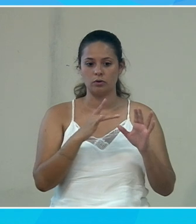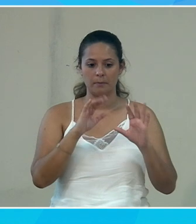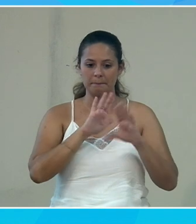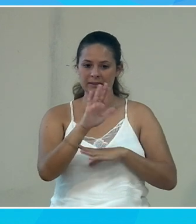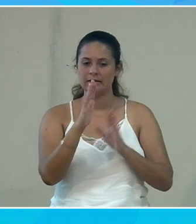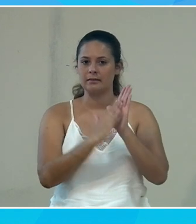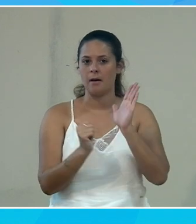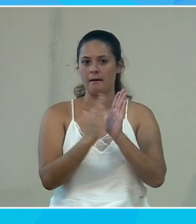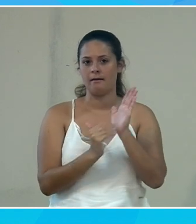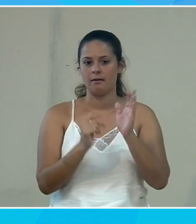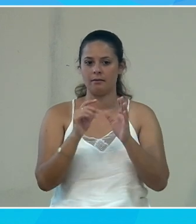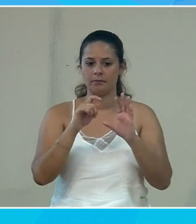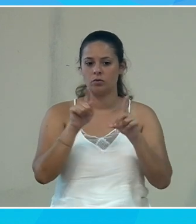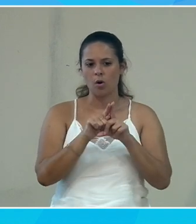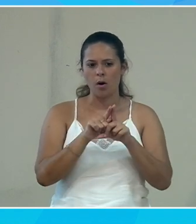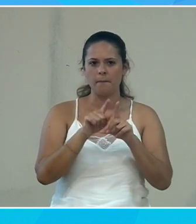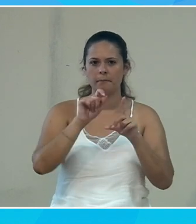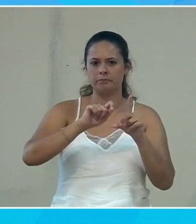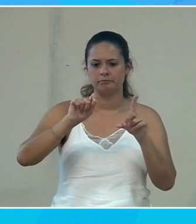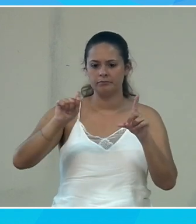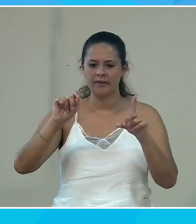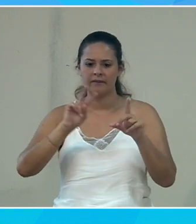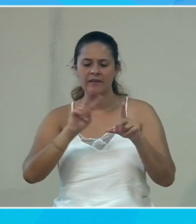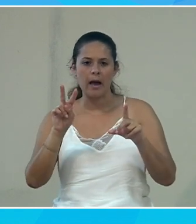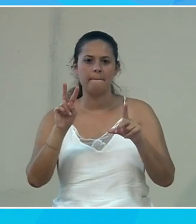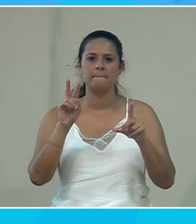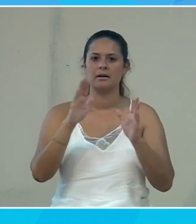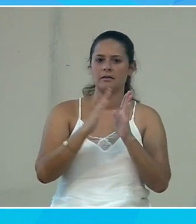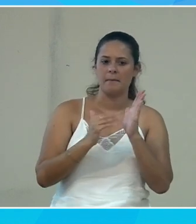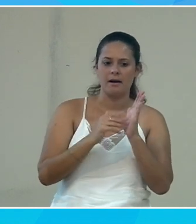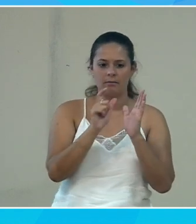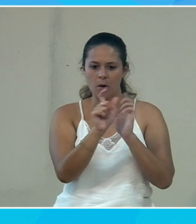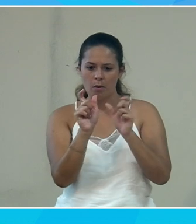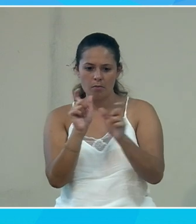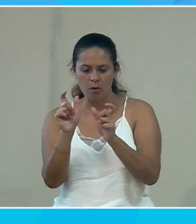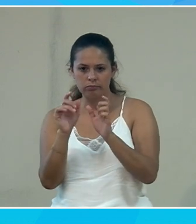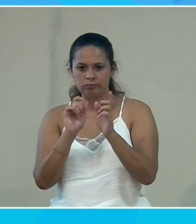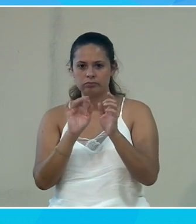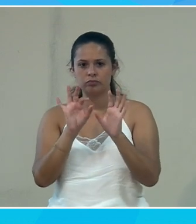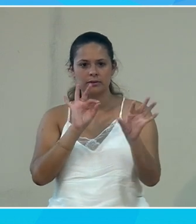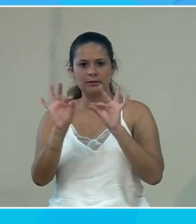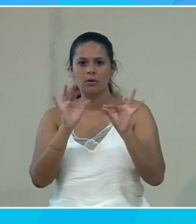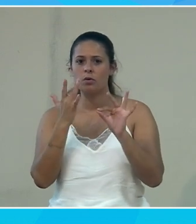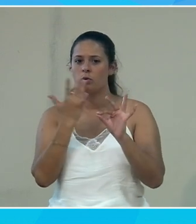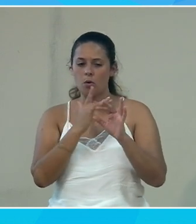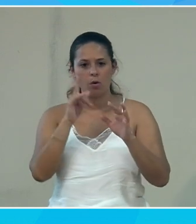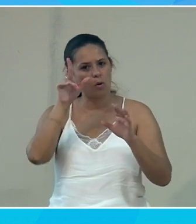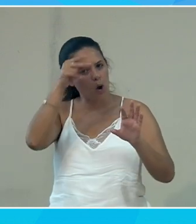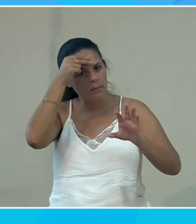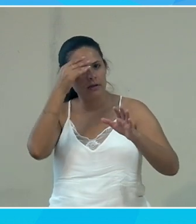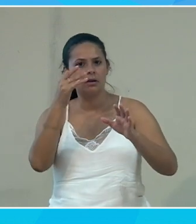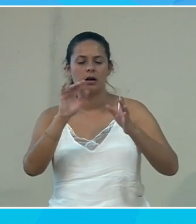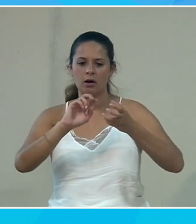grammaticale donc je vais colorier les noms les verbes les adjectifs les adverbes ce qui va me permettre en fait de comprendre la construction de la phrase